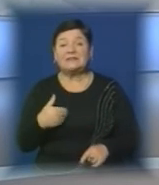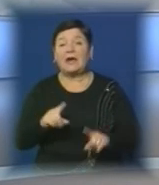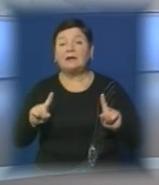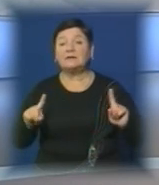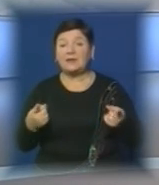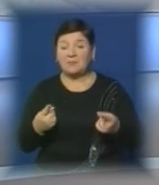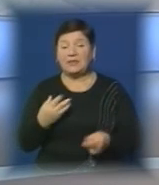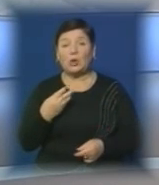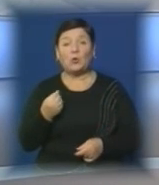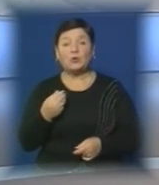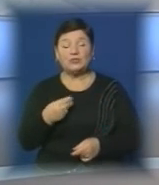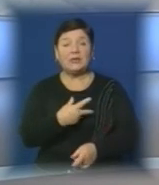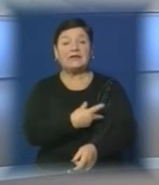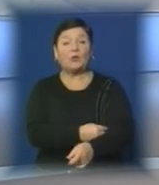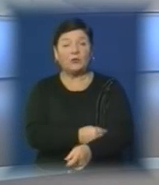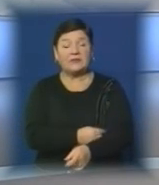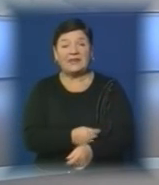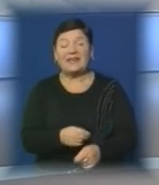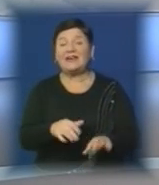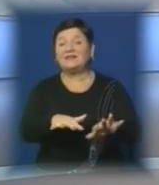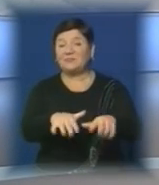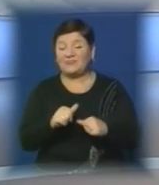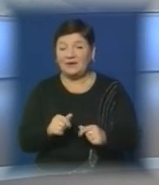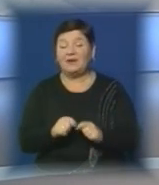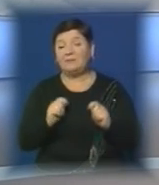затримані, гроші та наркотики вилучені, відкрито кримінальне провадження.